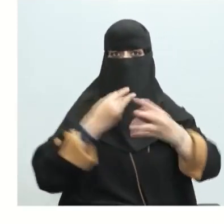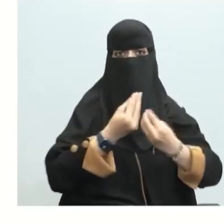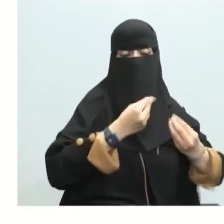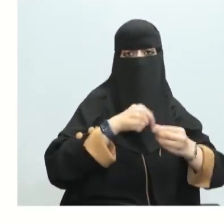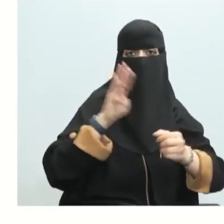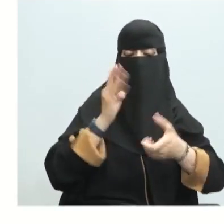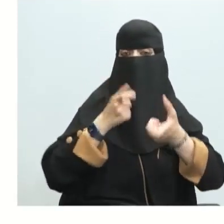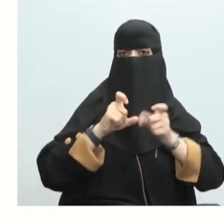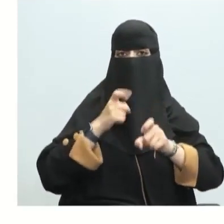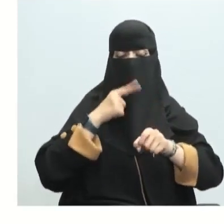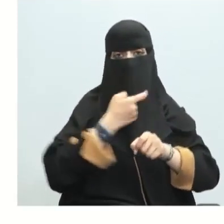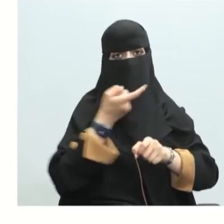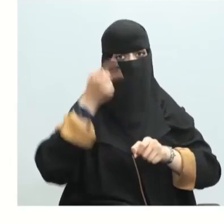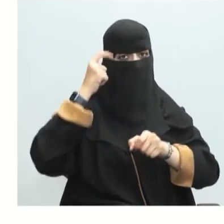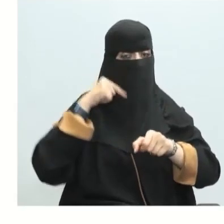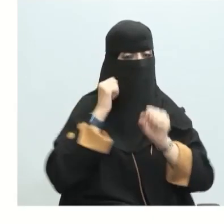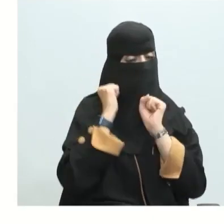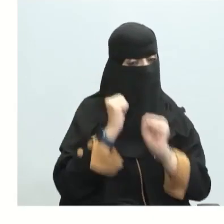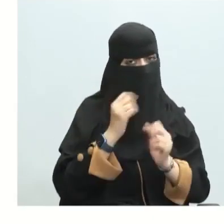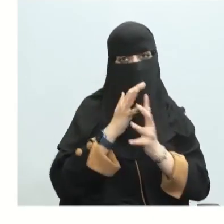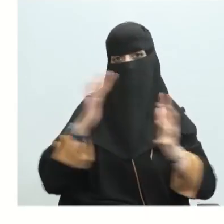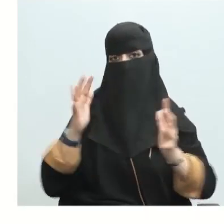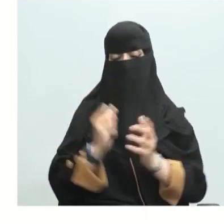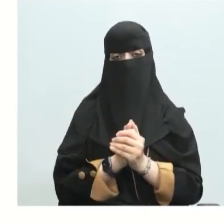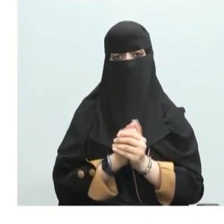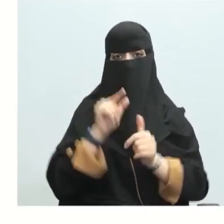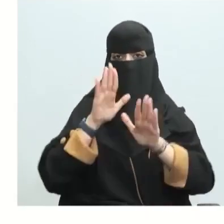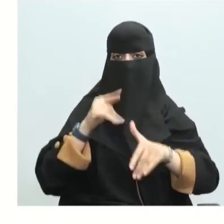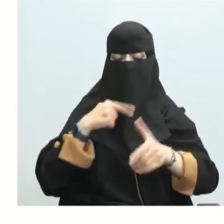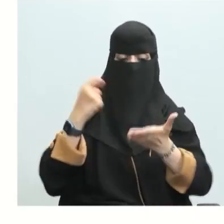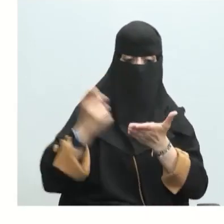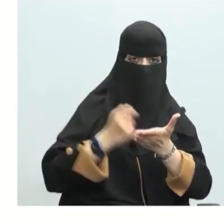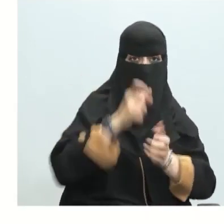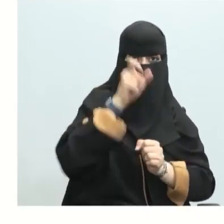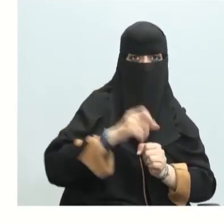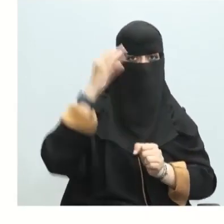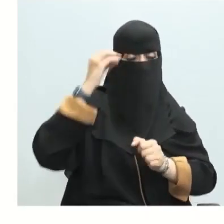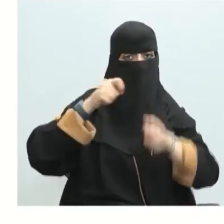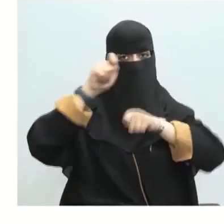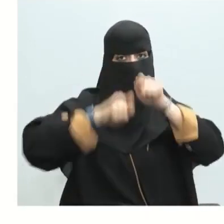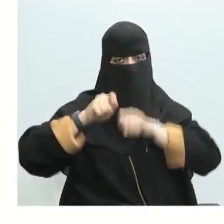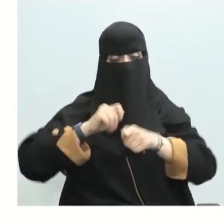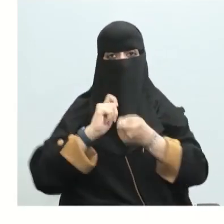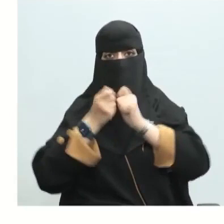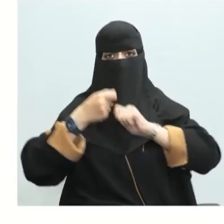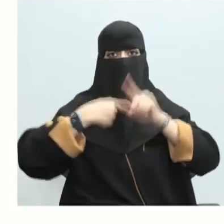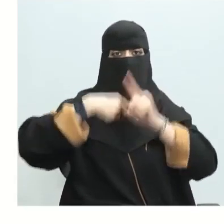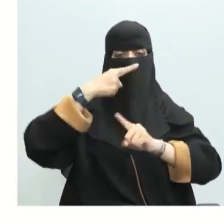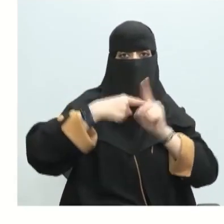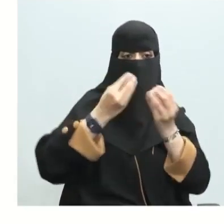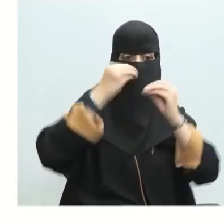المعروفة مهمة صعبة وضخمة أيضا يسجل العلماء ويستعملون التغير في المحتوى الحراري